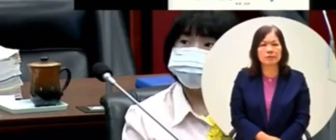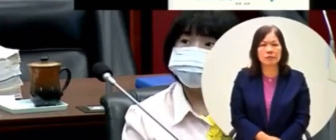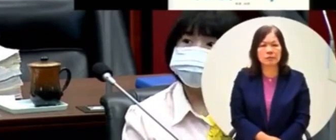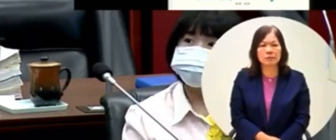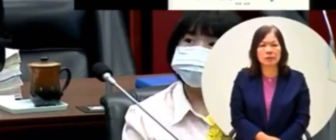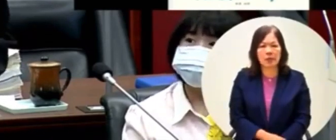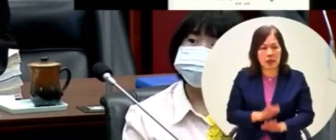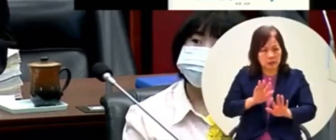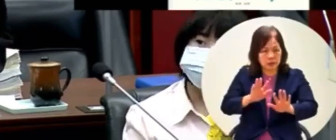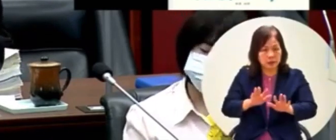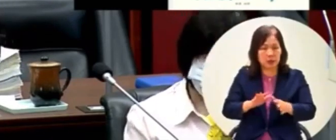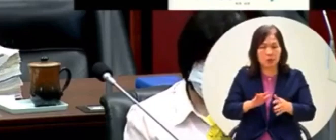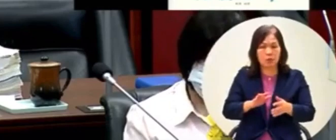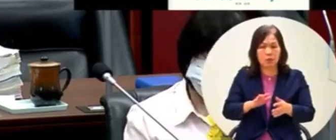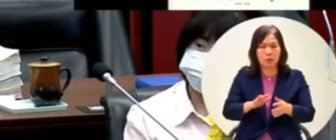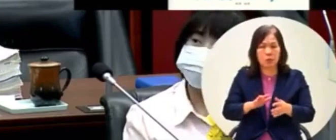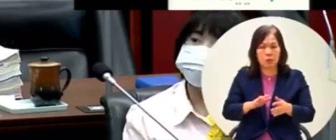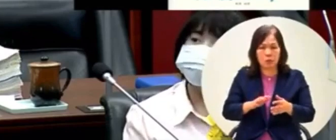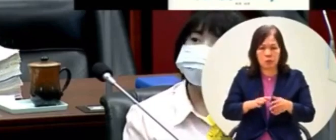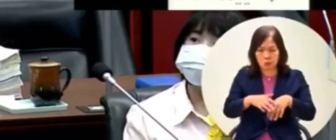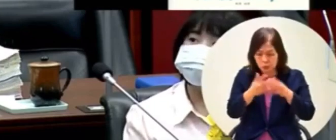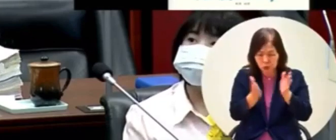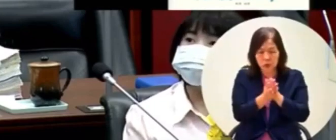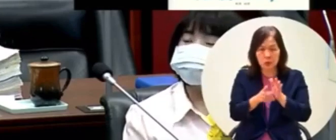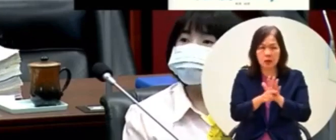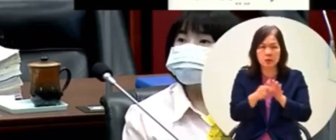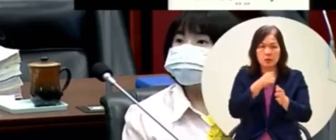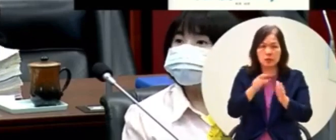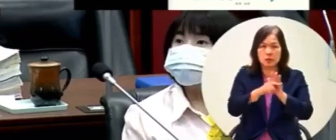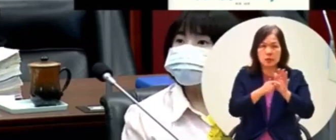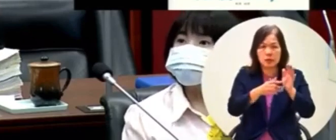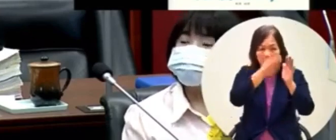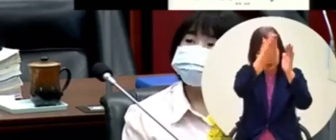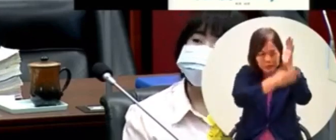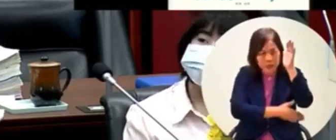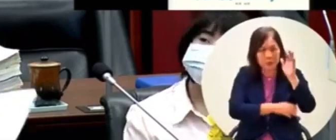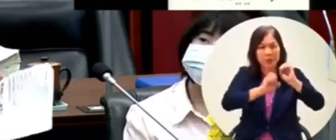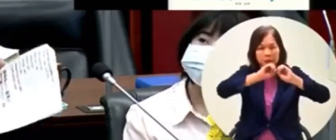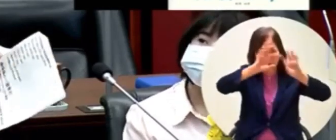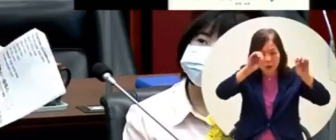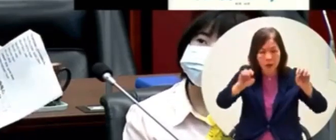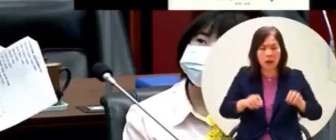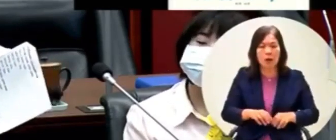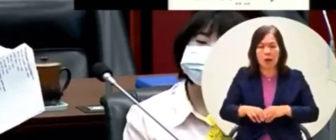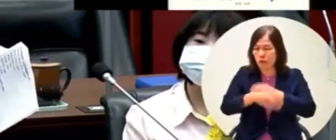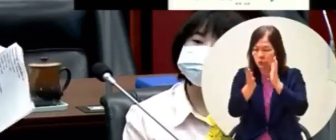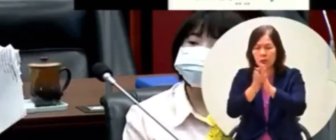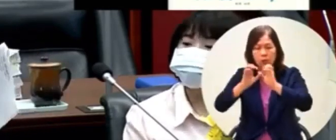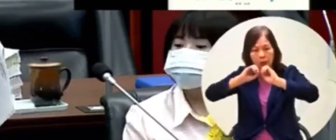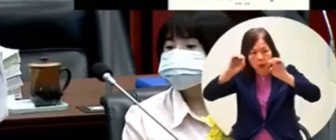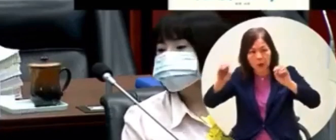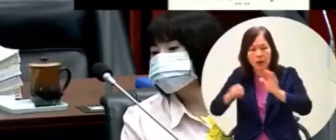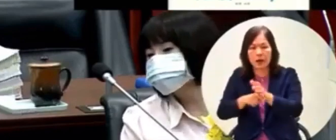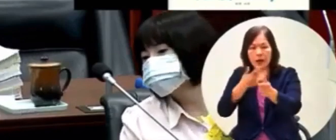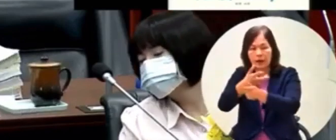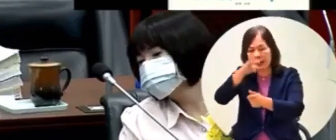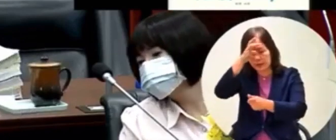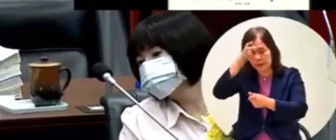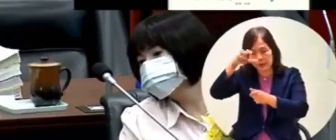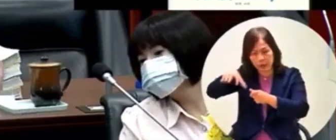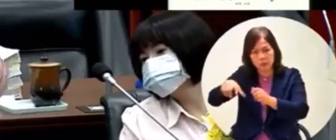現在所有包含避免廣告包含所有廣告我剛剛給警察局長追找